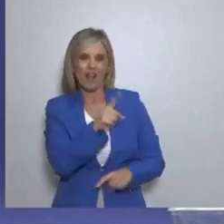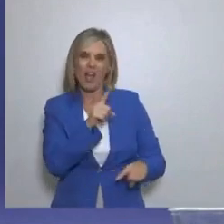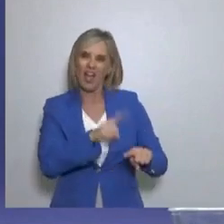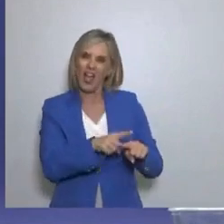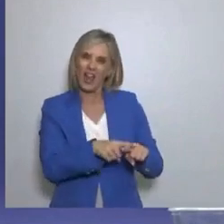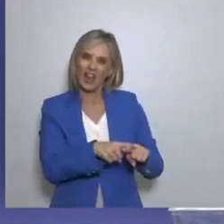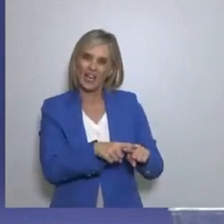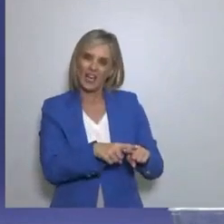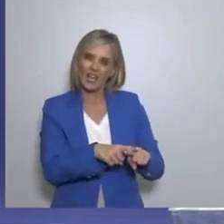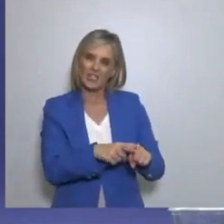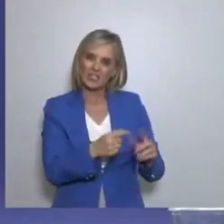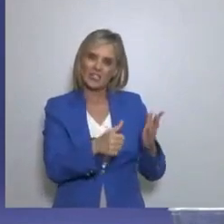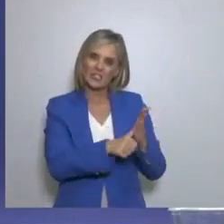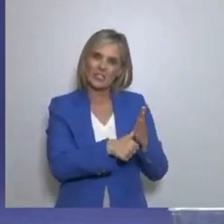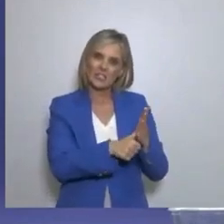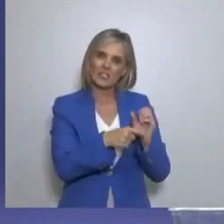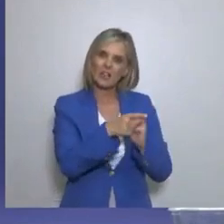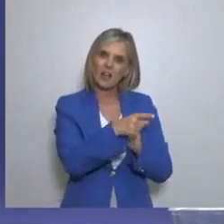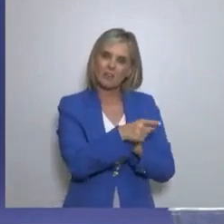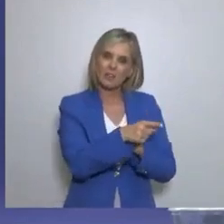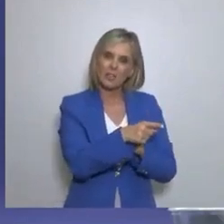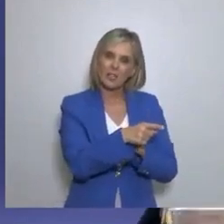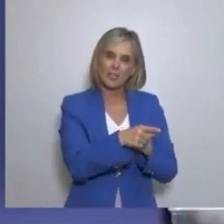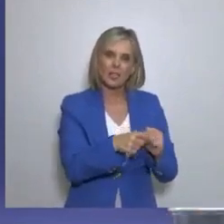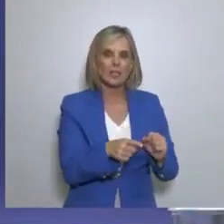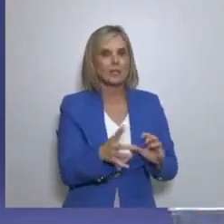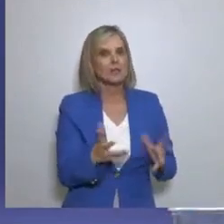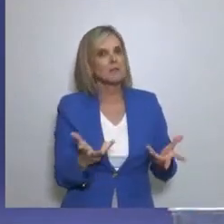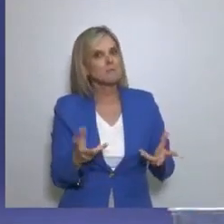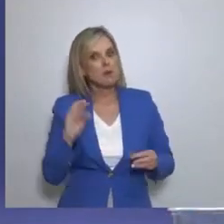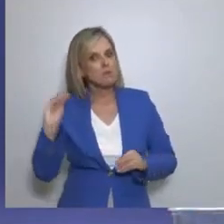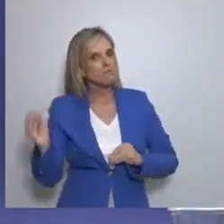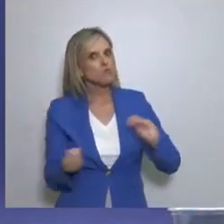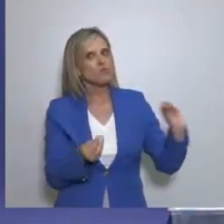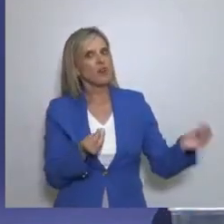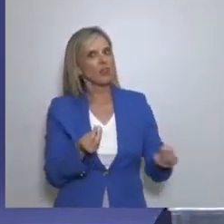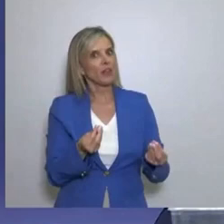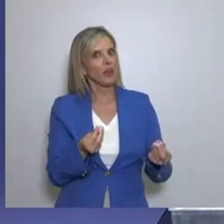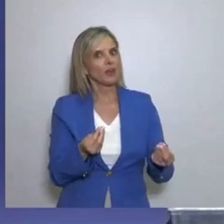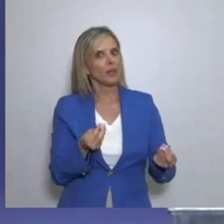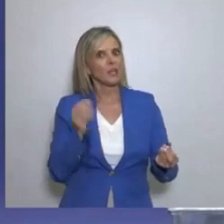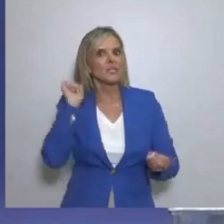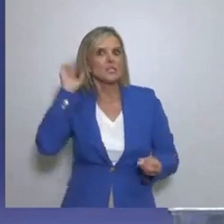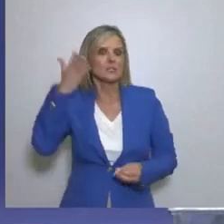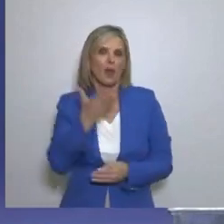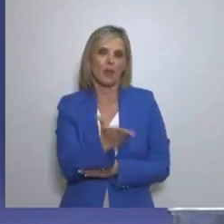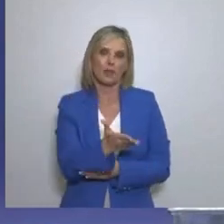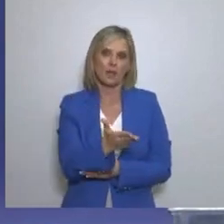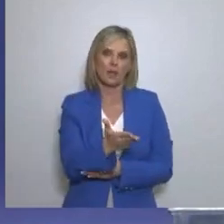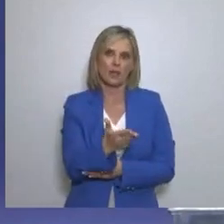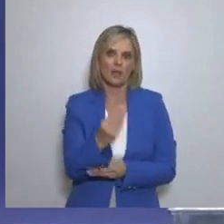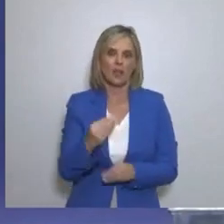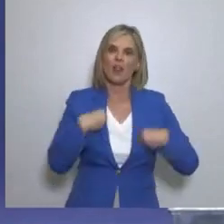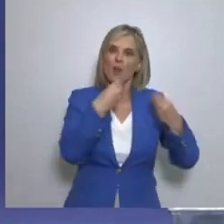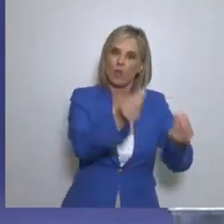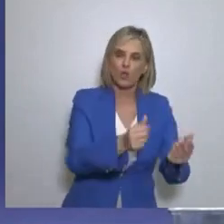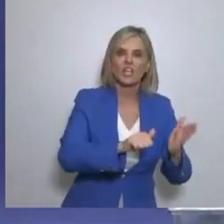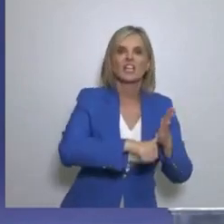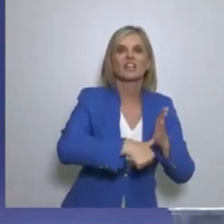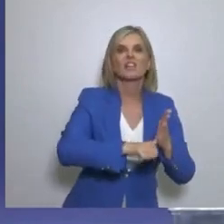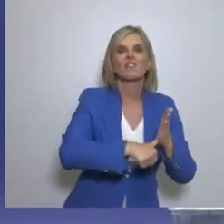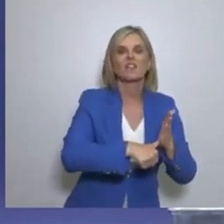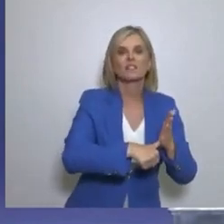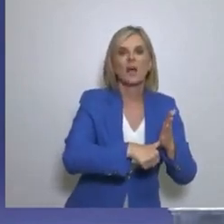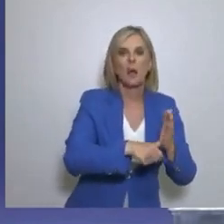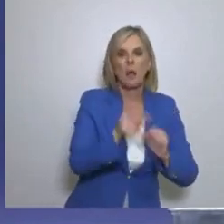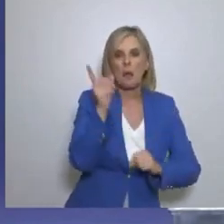Έλληνες Και ήταν 20, 22, 28, 30, 35 Άρα από κάπου ήρθαν Και κάποιοι τους έκαναν Έλληνες Εφόσον διαχειρίζονται το Δήμο Άρα τους